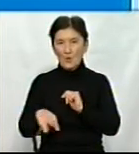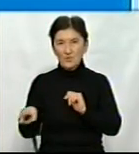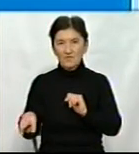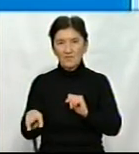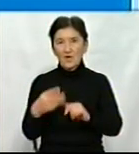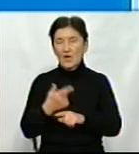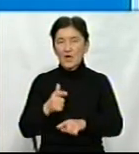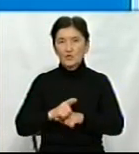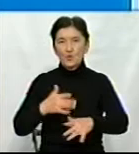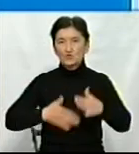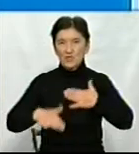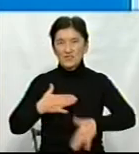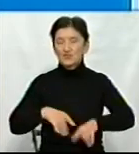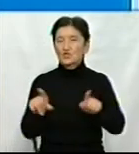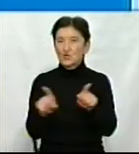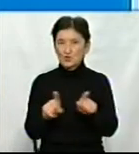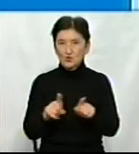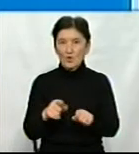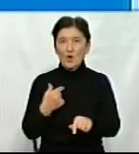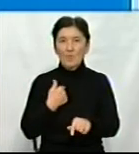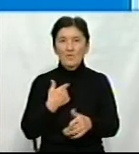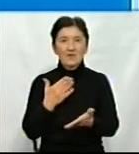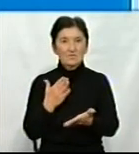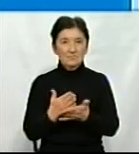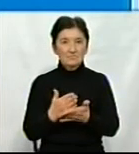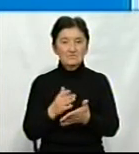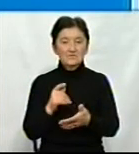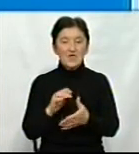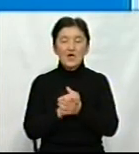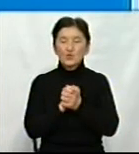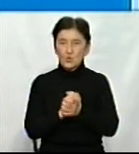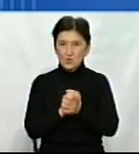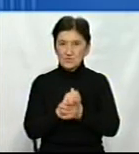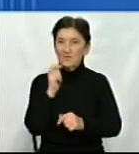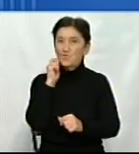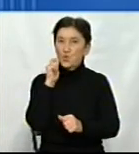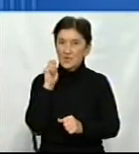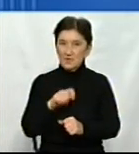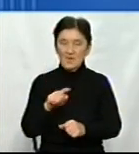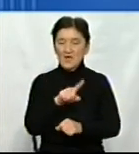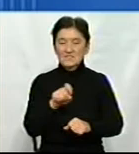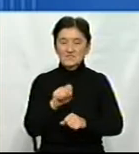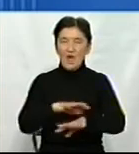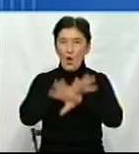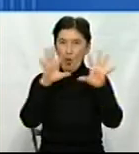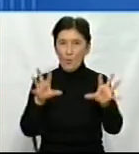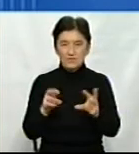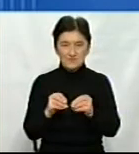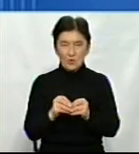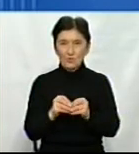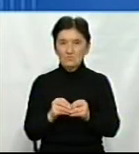дуже тішить те, що ми є другі в Україні за обсягом отриманої